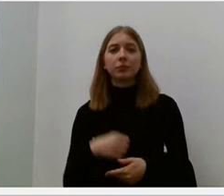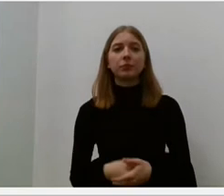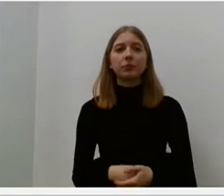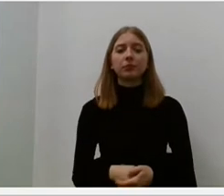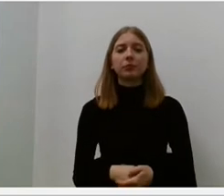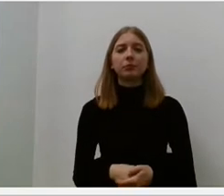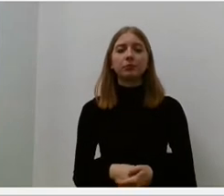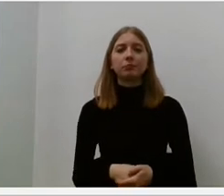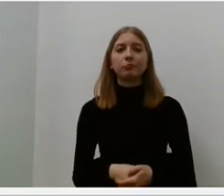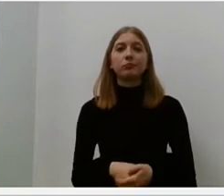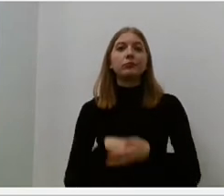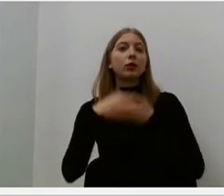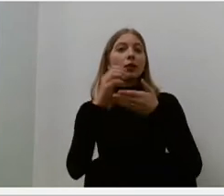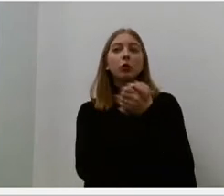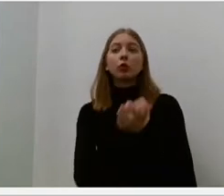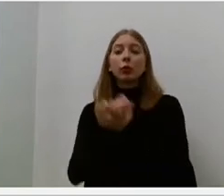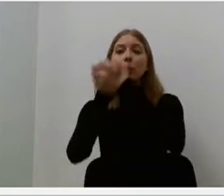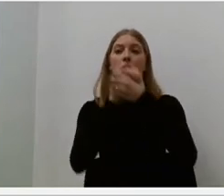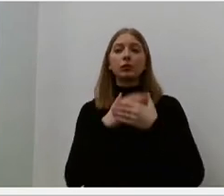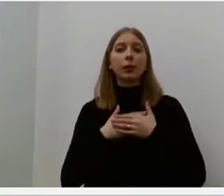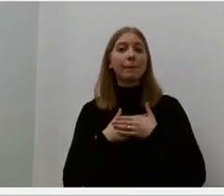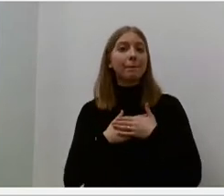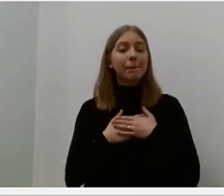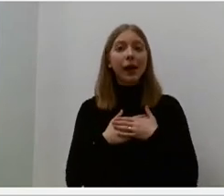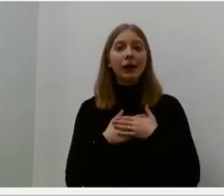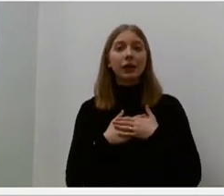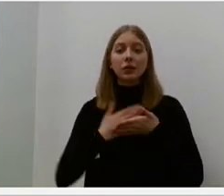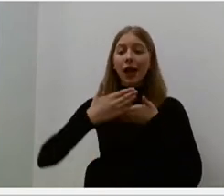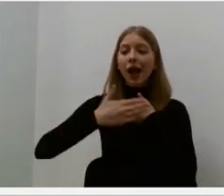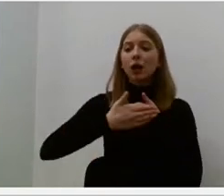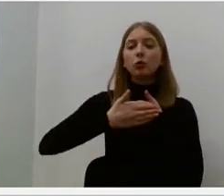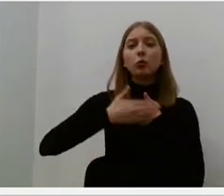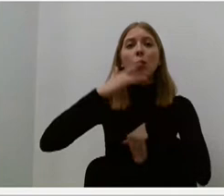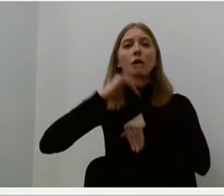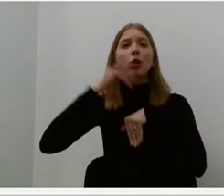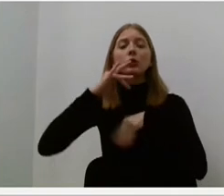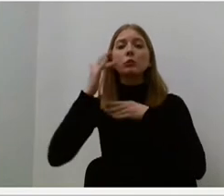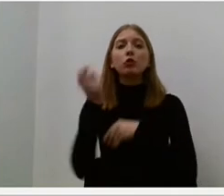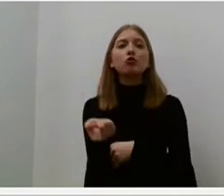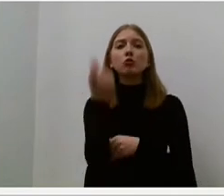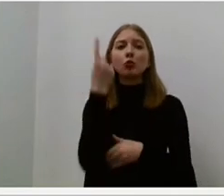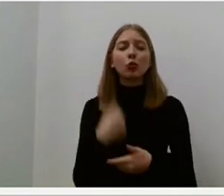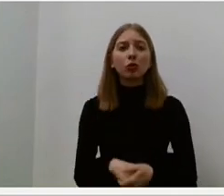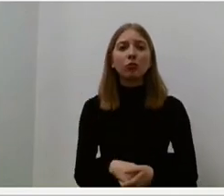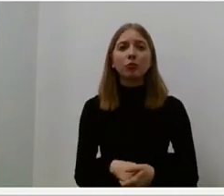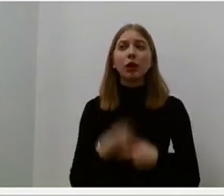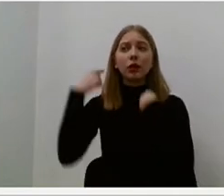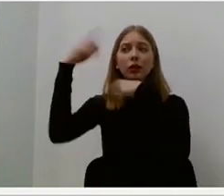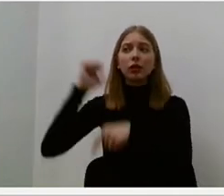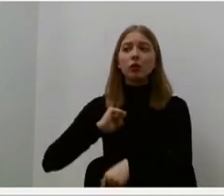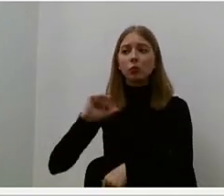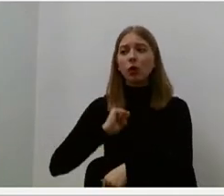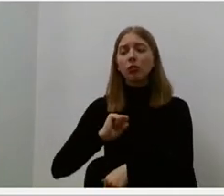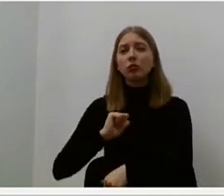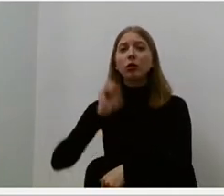tą draugystės melės artumo jausmą per nuotolį? Kas leidžia jausti kitą žmogų arti? Ir ką mums